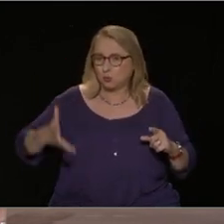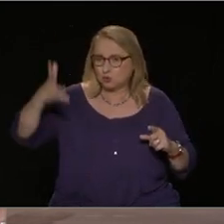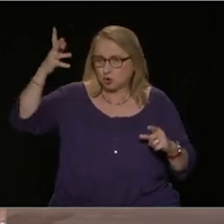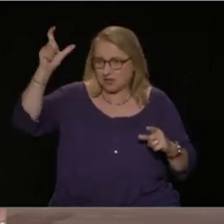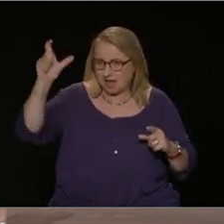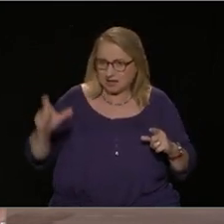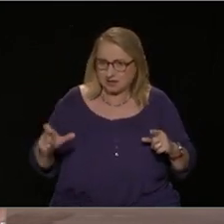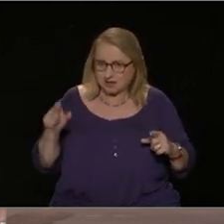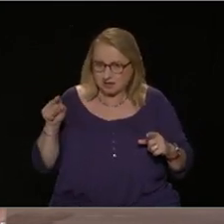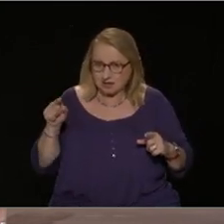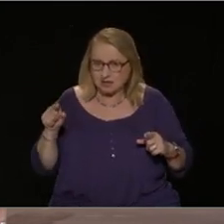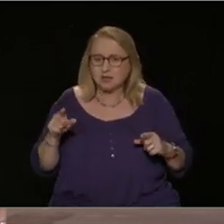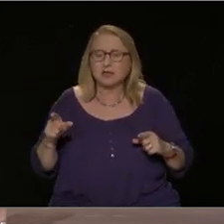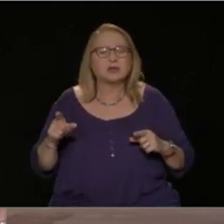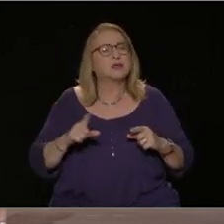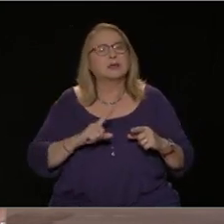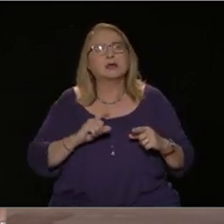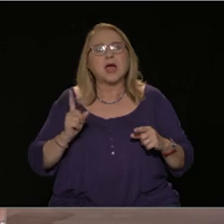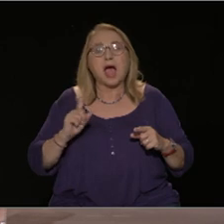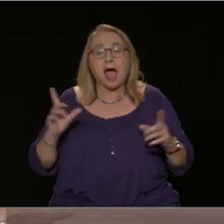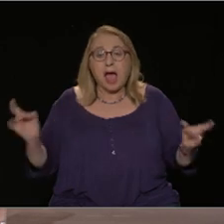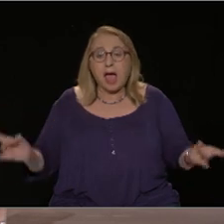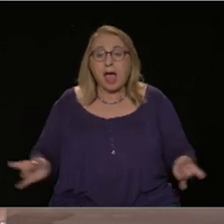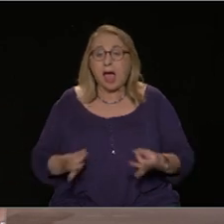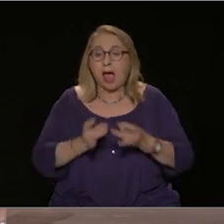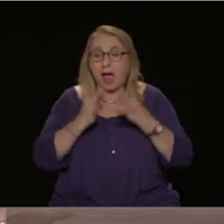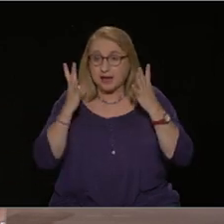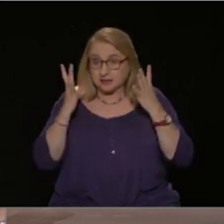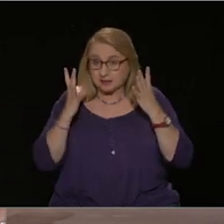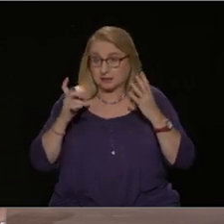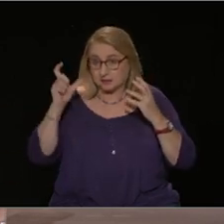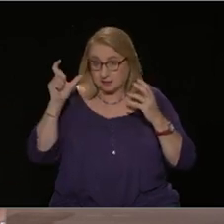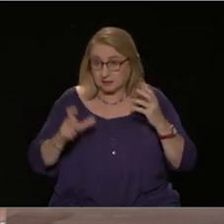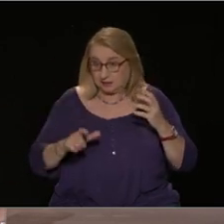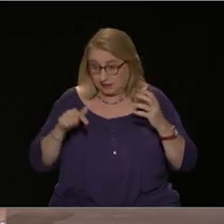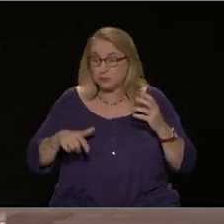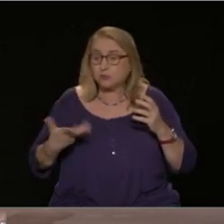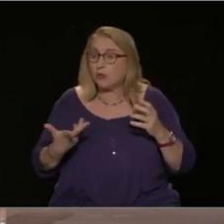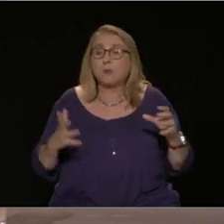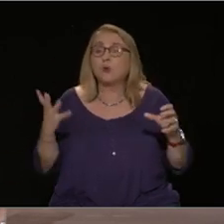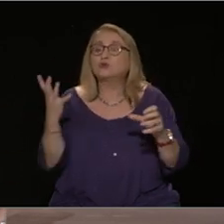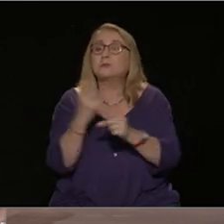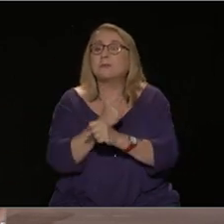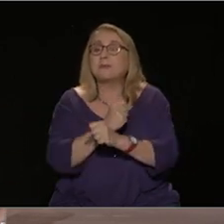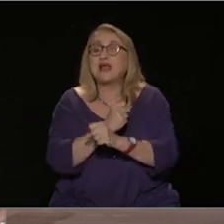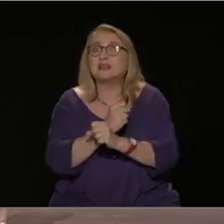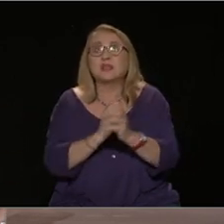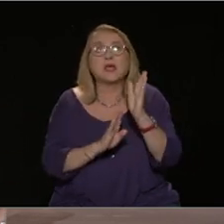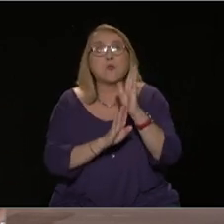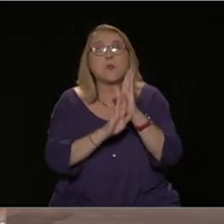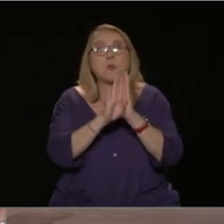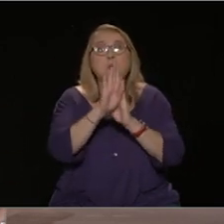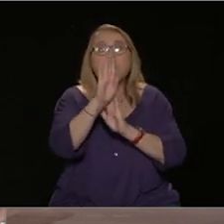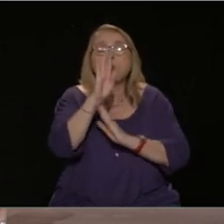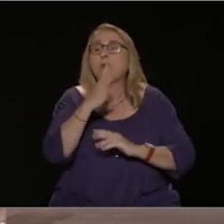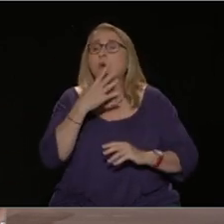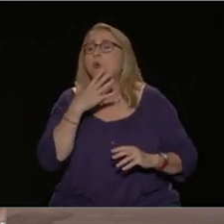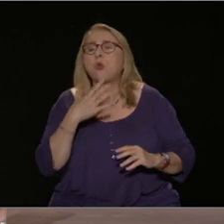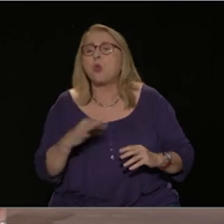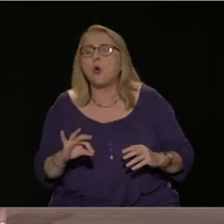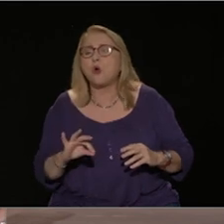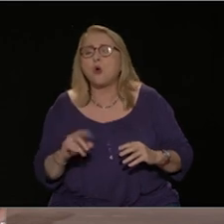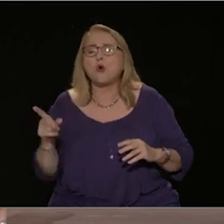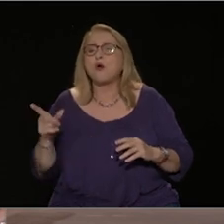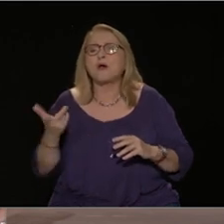θα της είχε ανοίξει ο δρόμος και δεν θα είχε πετύχει αυτή την ενίσχυση αν δεν είχε βοηθηθεί τόσο